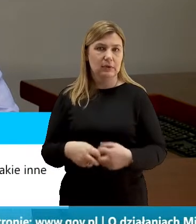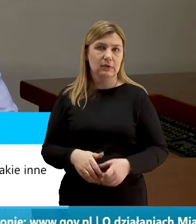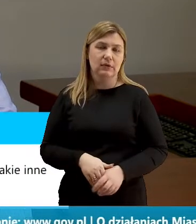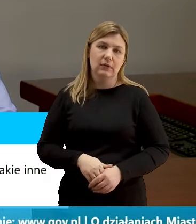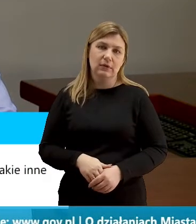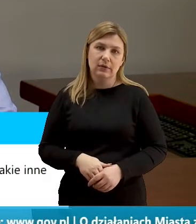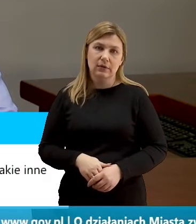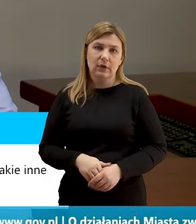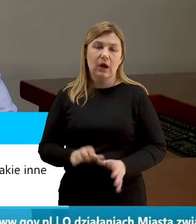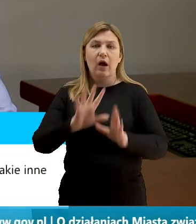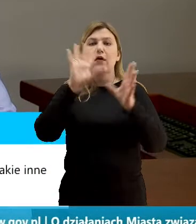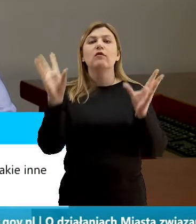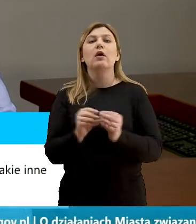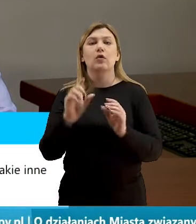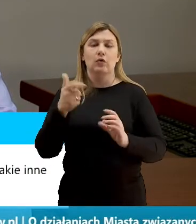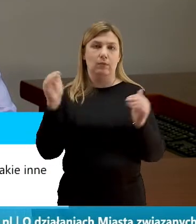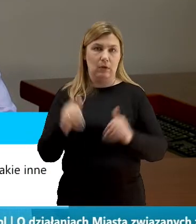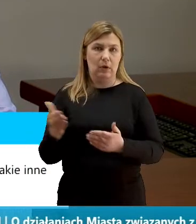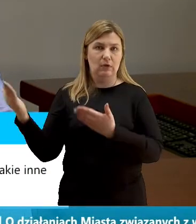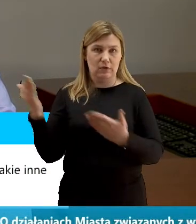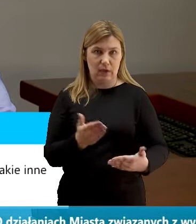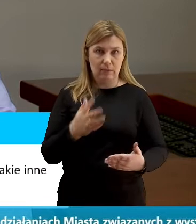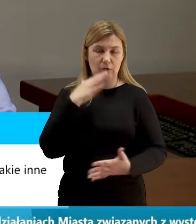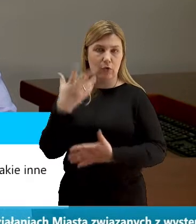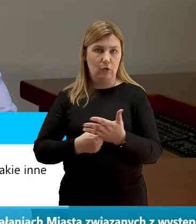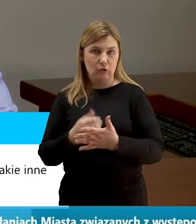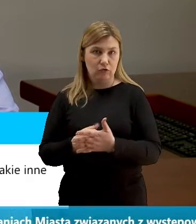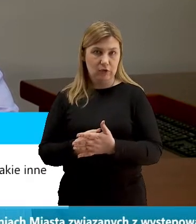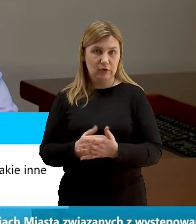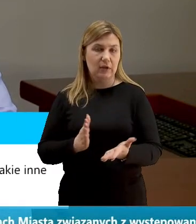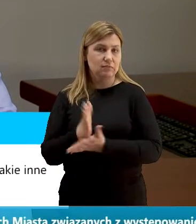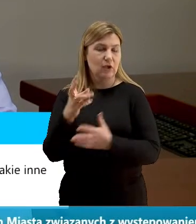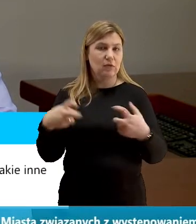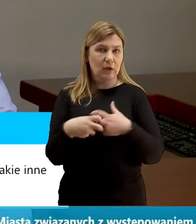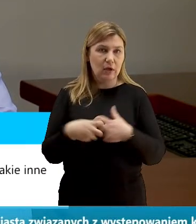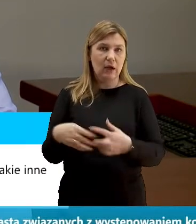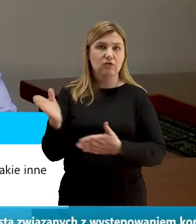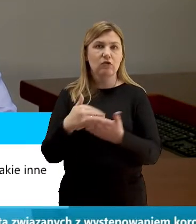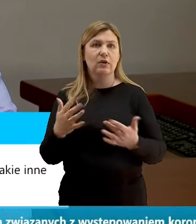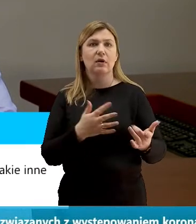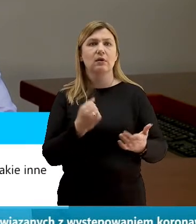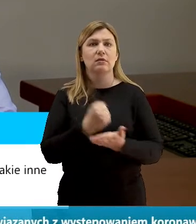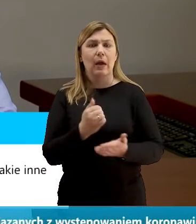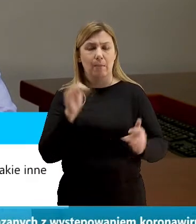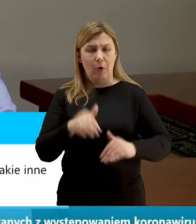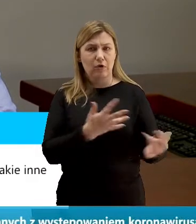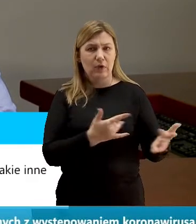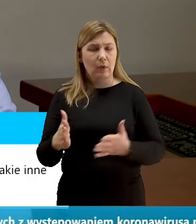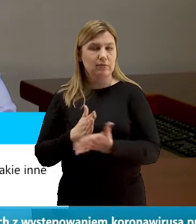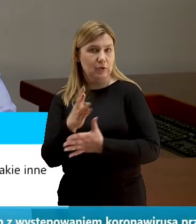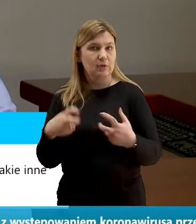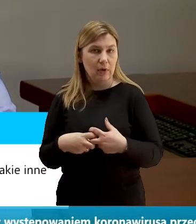Wszystko, co jest możliwe, zapraszamy do korzystania poprzez internet. Częstą w ogóle można załatwić poprzez internet. Natomiast